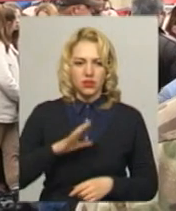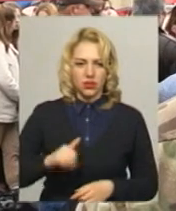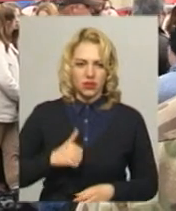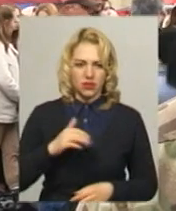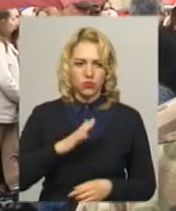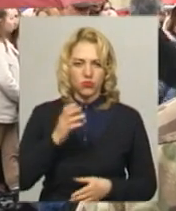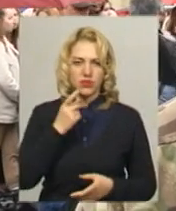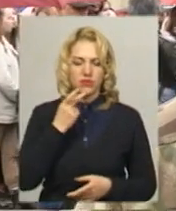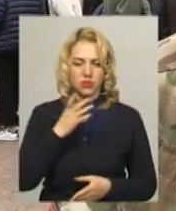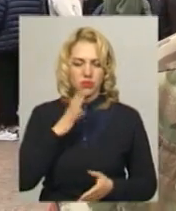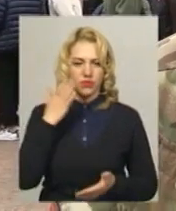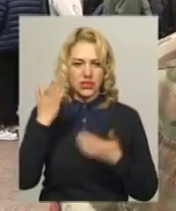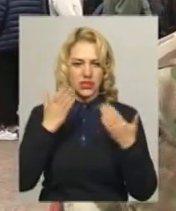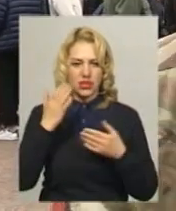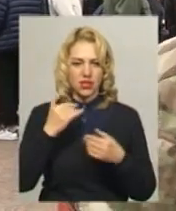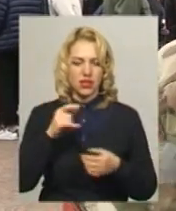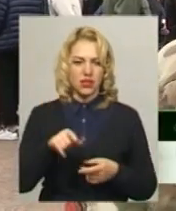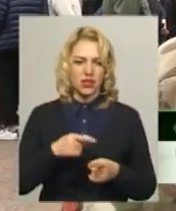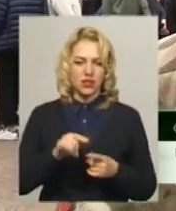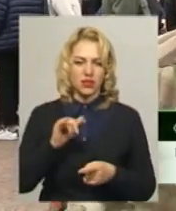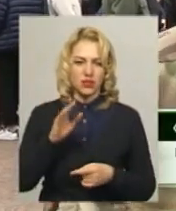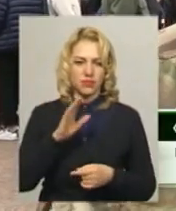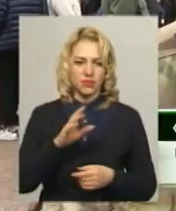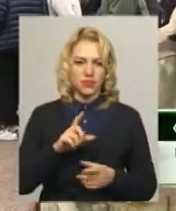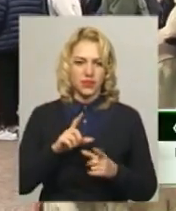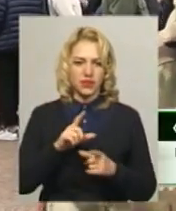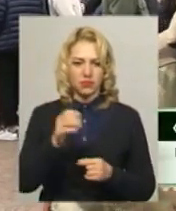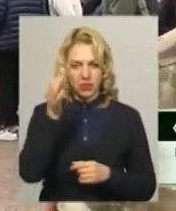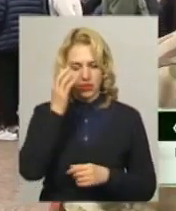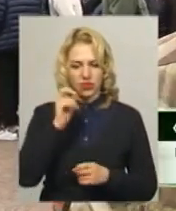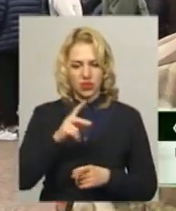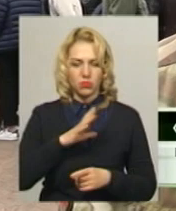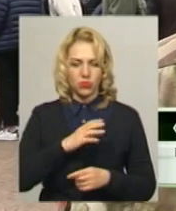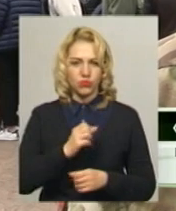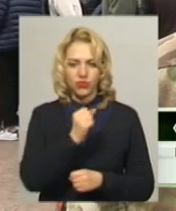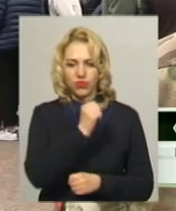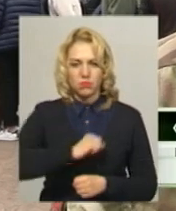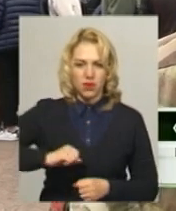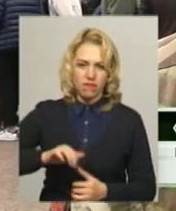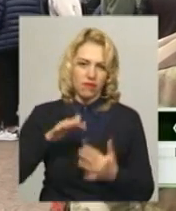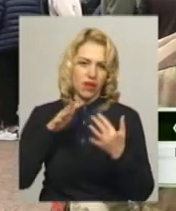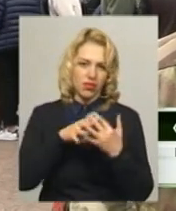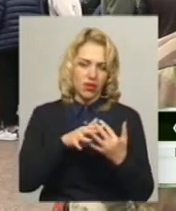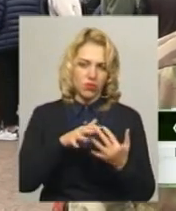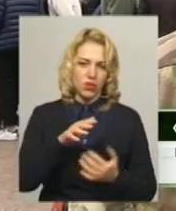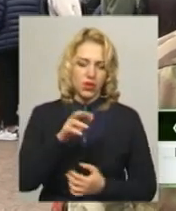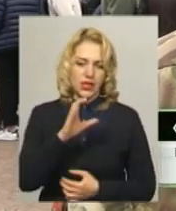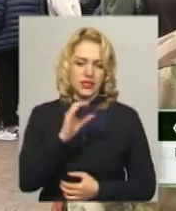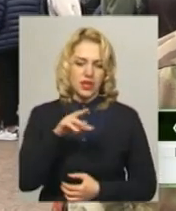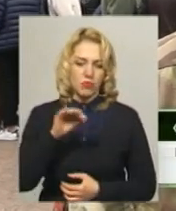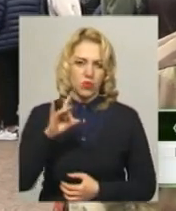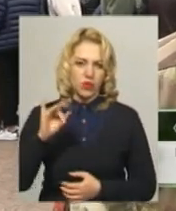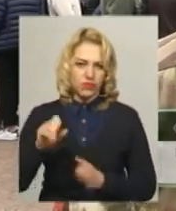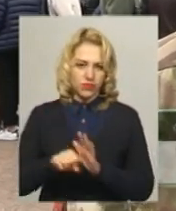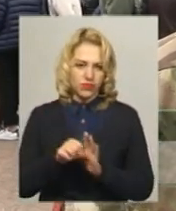Завжди веселий такий був. Повню на без, як він виїхав, відбивав атаку, сепарив. Було, як зараз пам'ятаю.